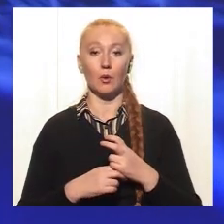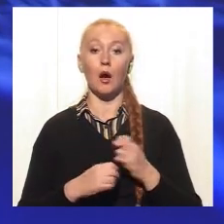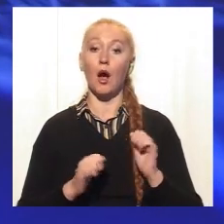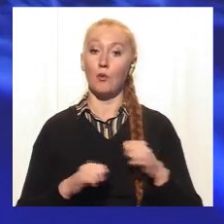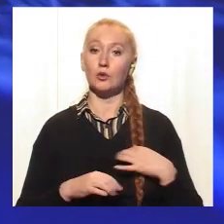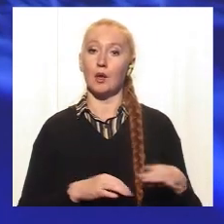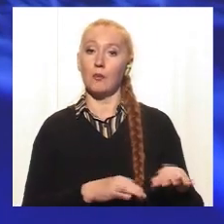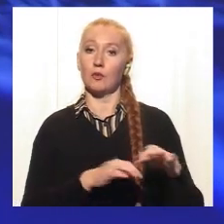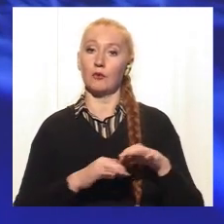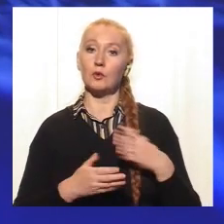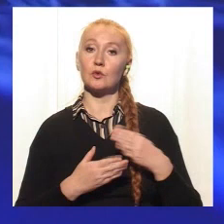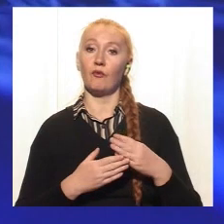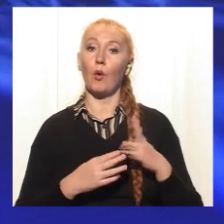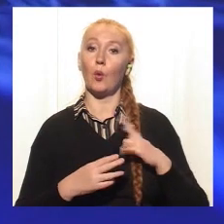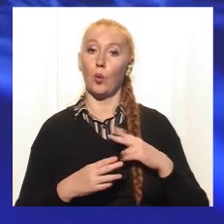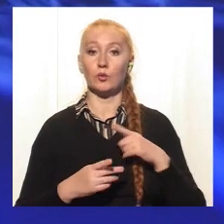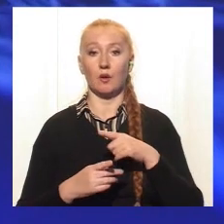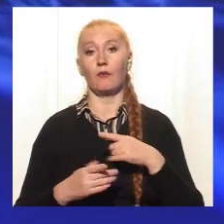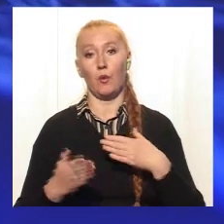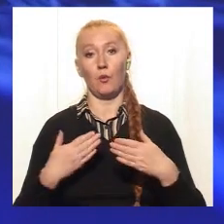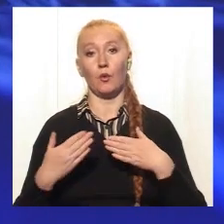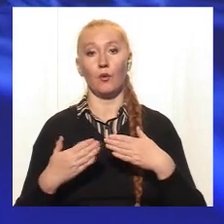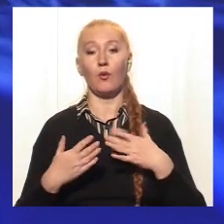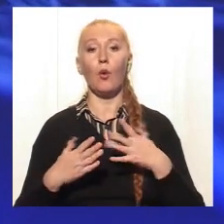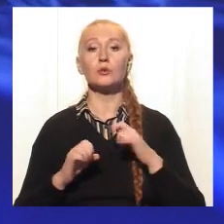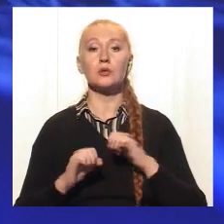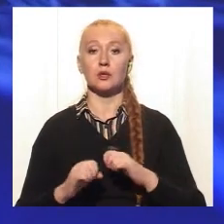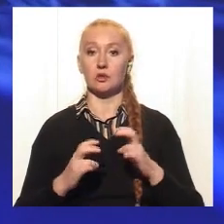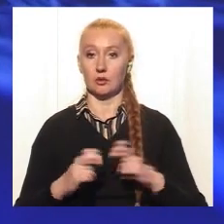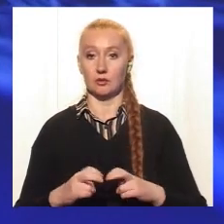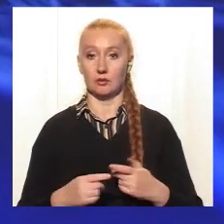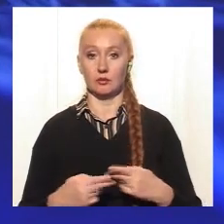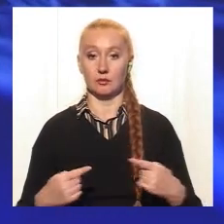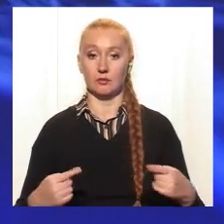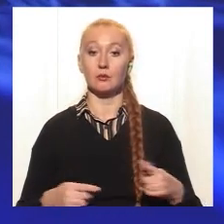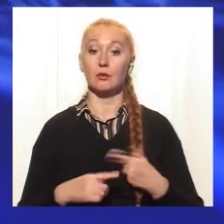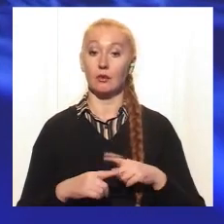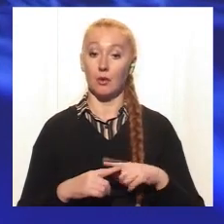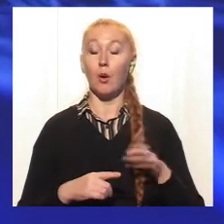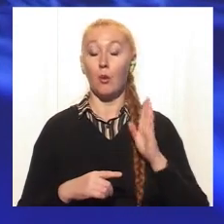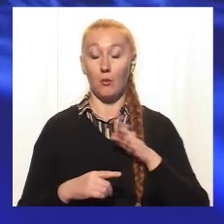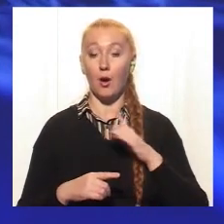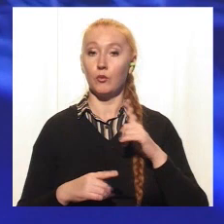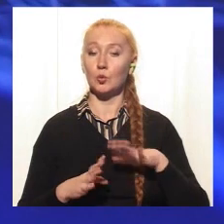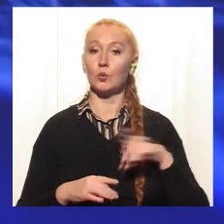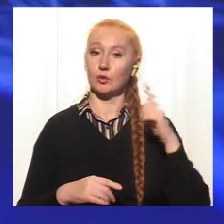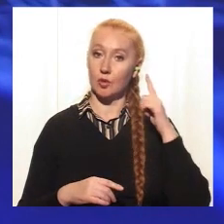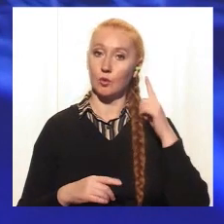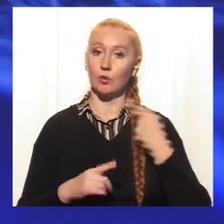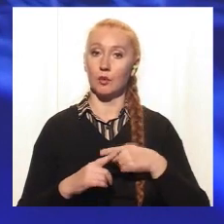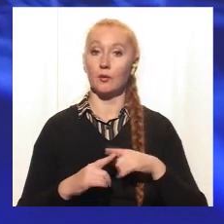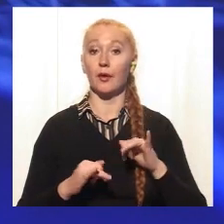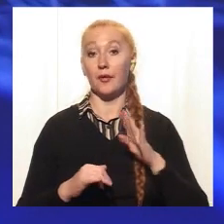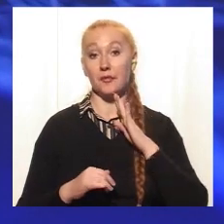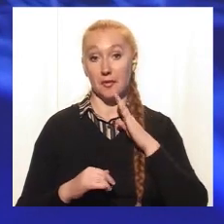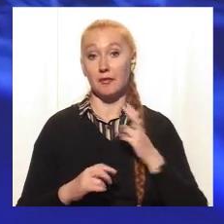можно я приведу свою дочь, вы с ней побеседуете о методах контрацепции? То есть мамы уже тоже задумываются об этом. И